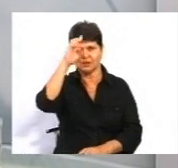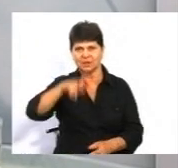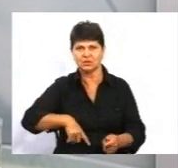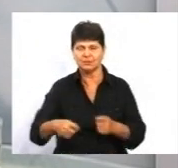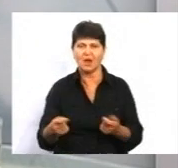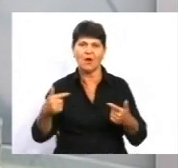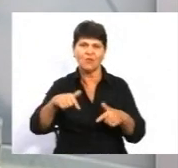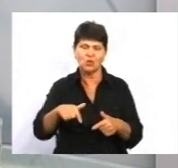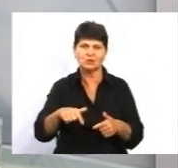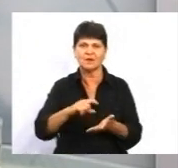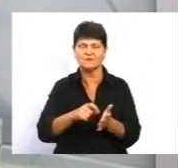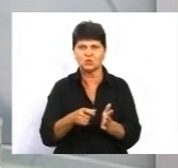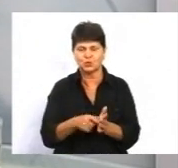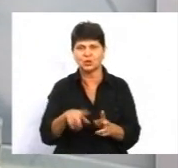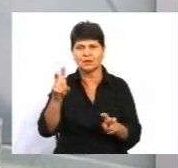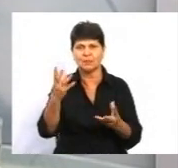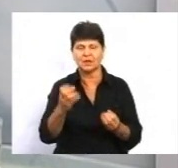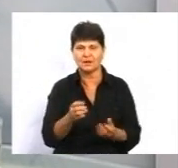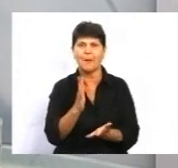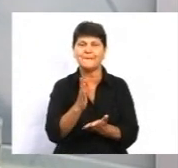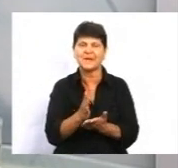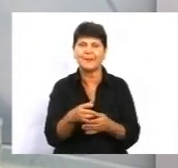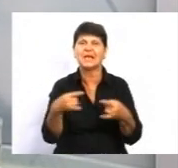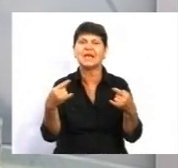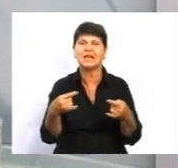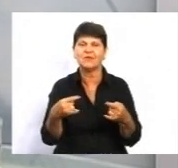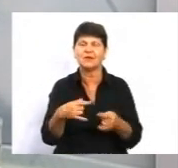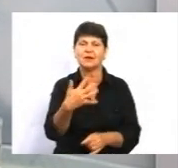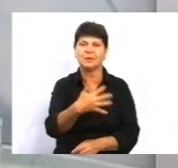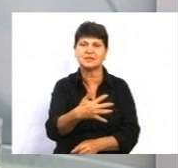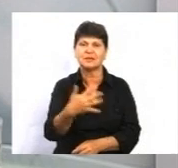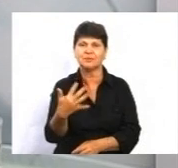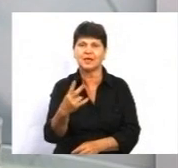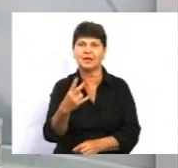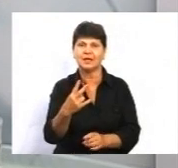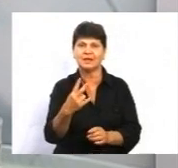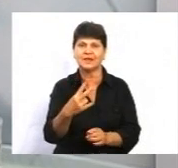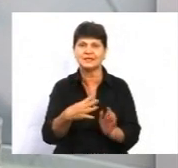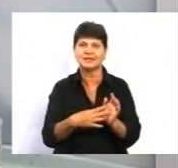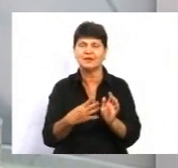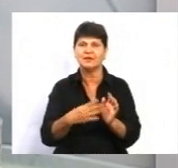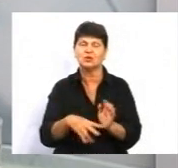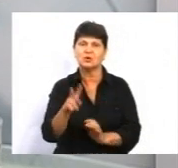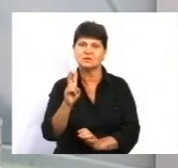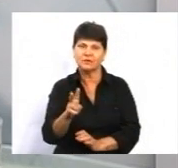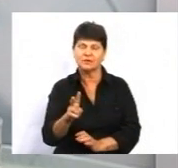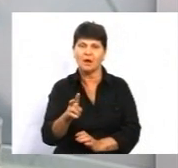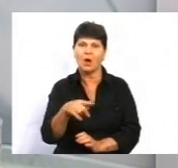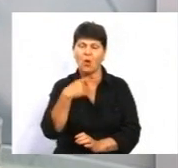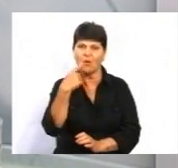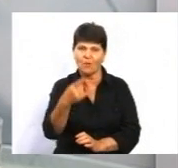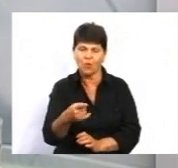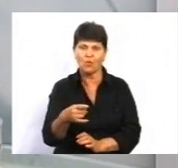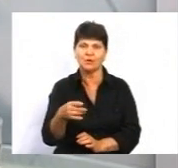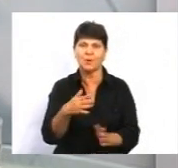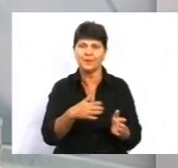студії «Теми дня» – це прямий ефір 55 2992, номер телефону в студію. Нагадаю, говоримо ми про підготовку шкіл області до